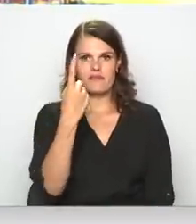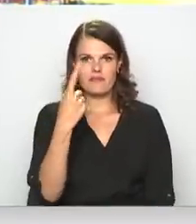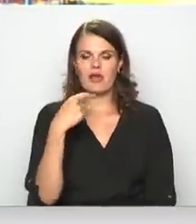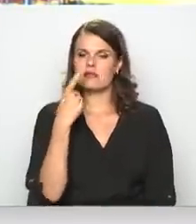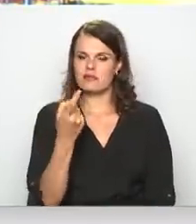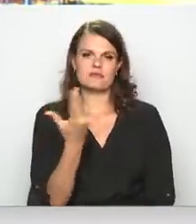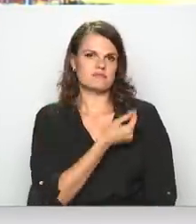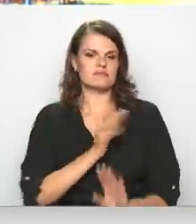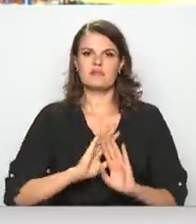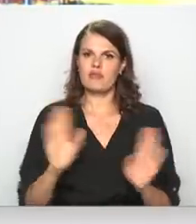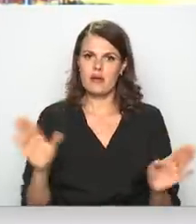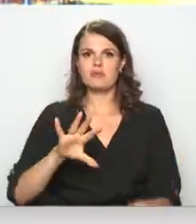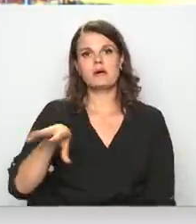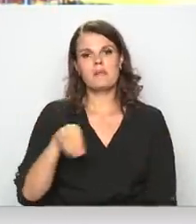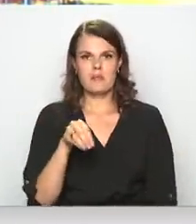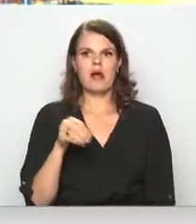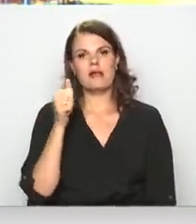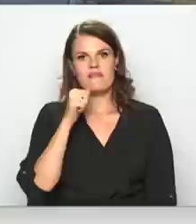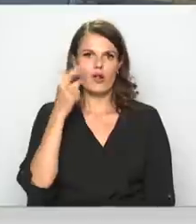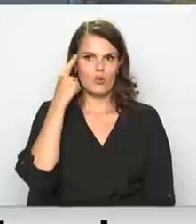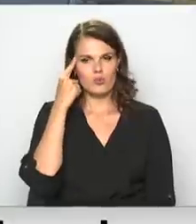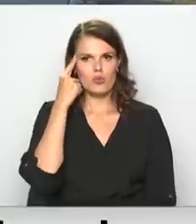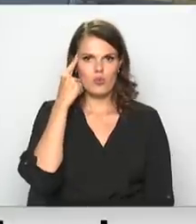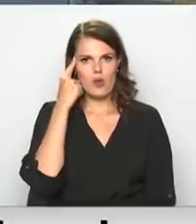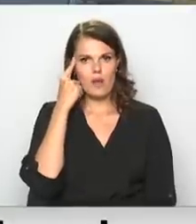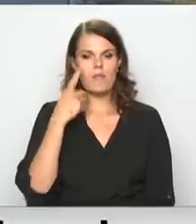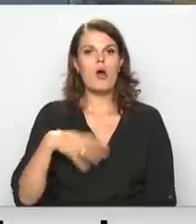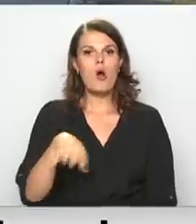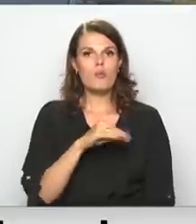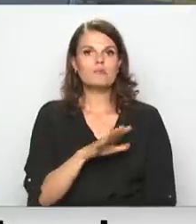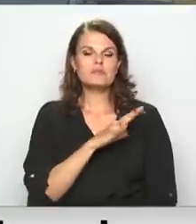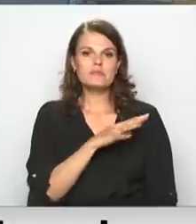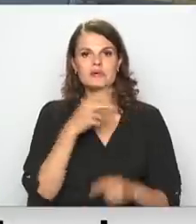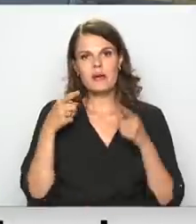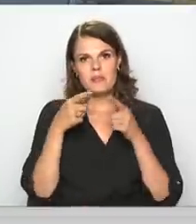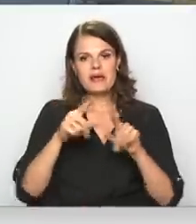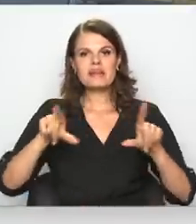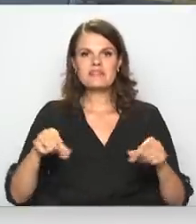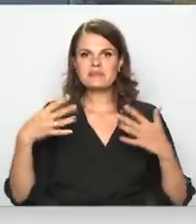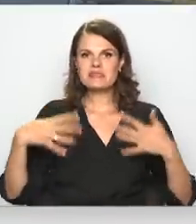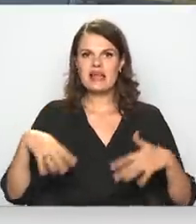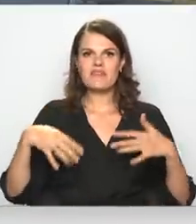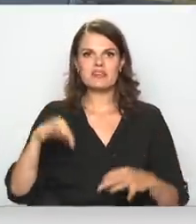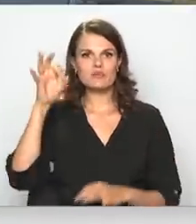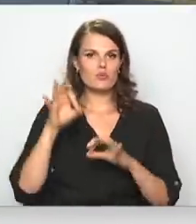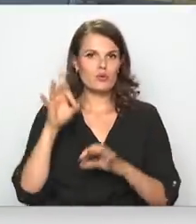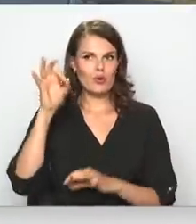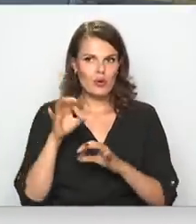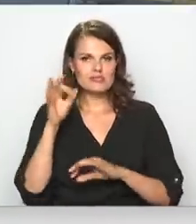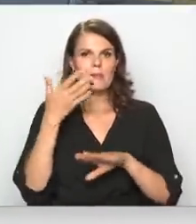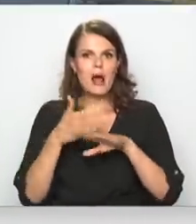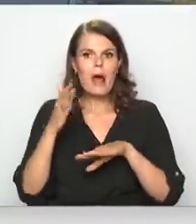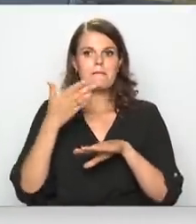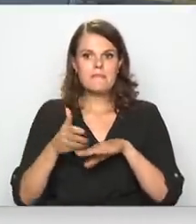nevakcinēsies un pārējie pedagogi vēl domā. Ja mums bija mērķis tomēr sasniegt vismās 90% soli pa